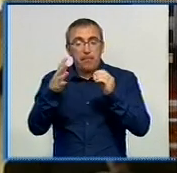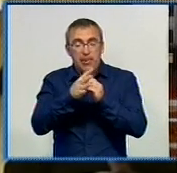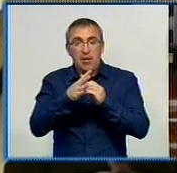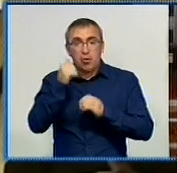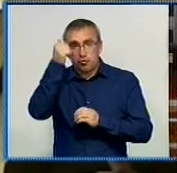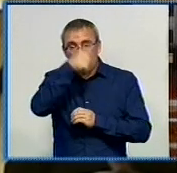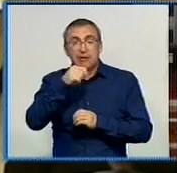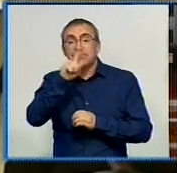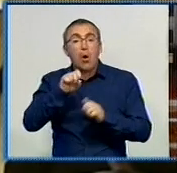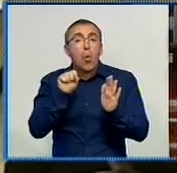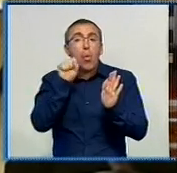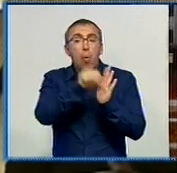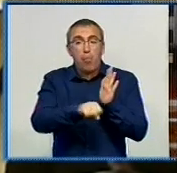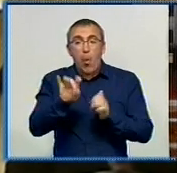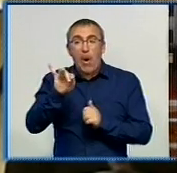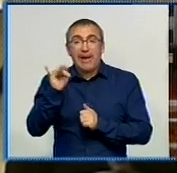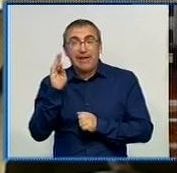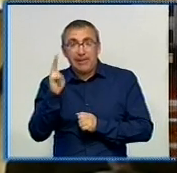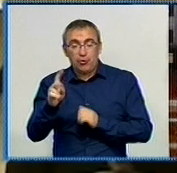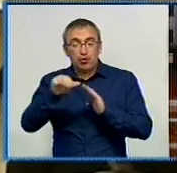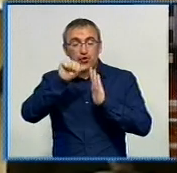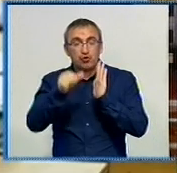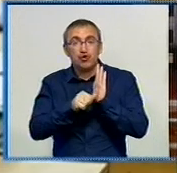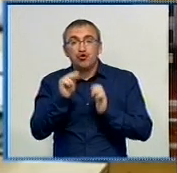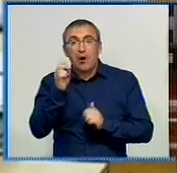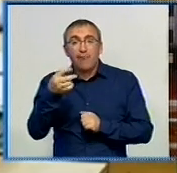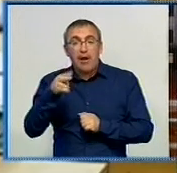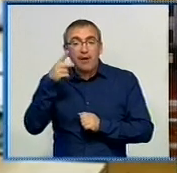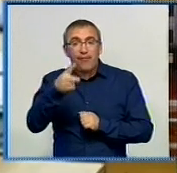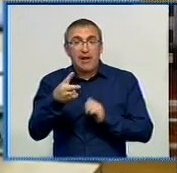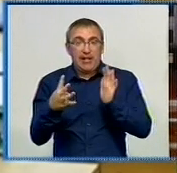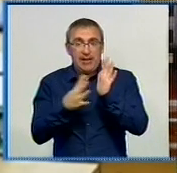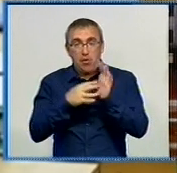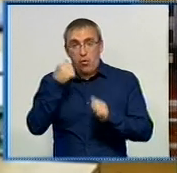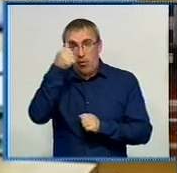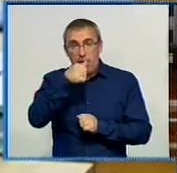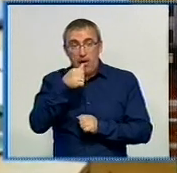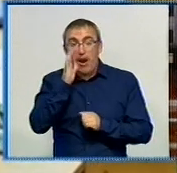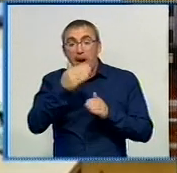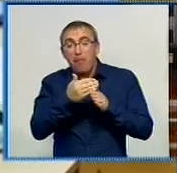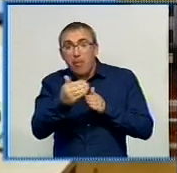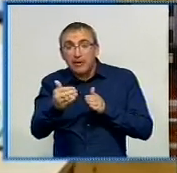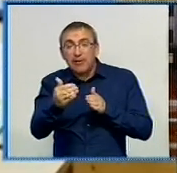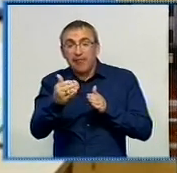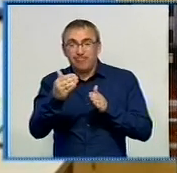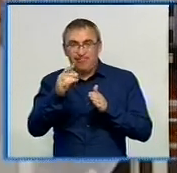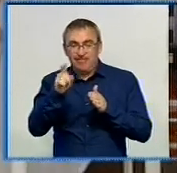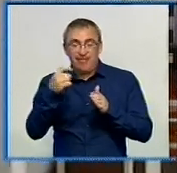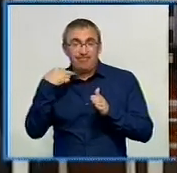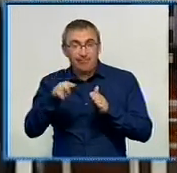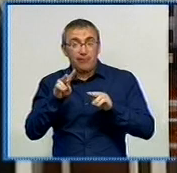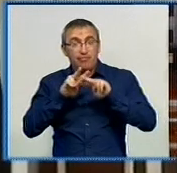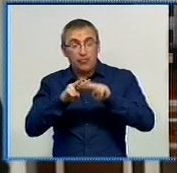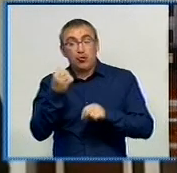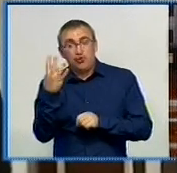вбивство Валерія Олійника, яке сталося 16 червня 2009 року. Пізніше термін ув'язнення скоротили спочатку до 14,